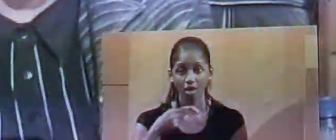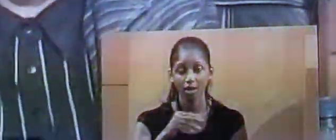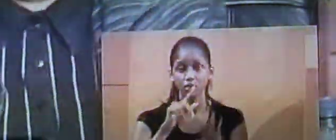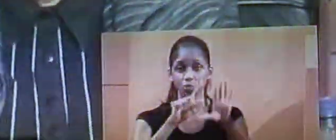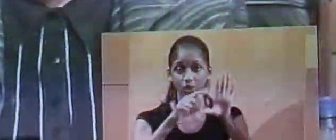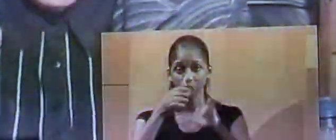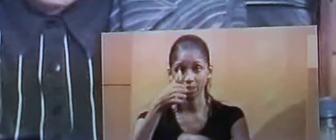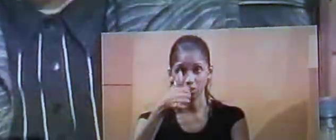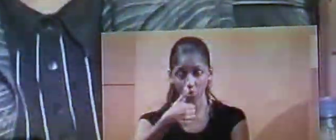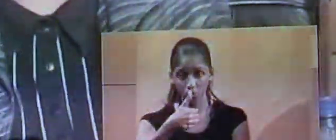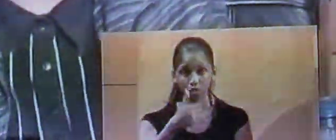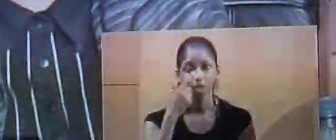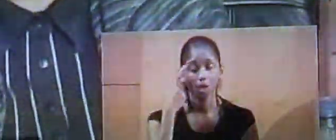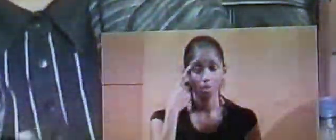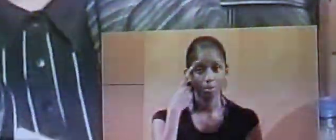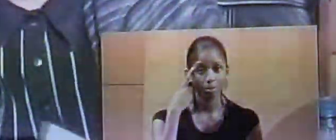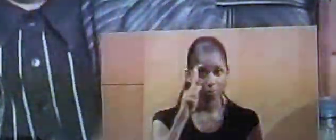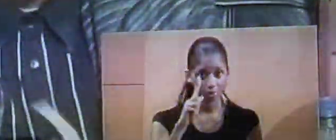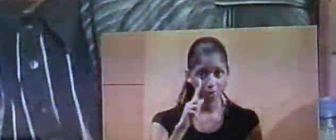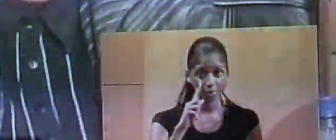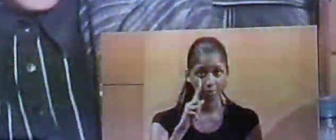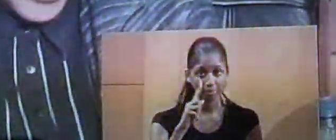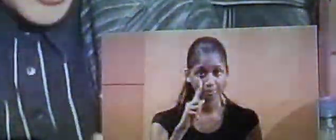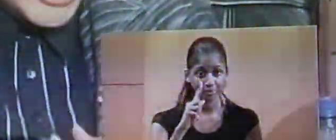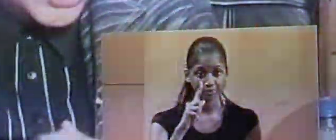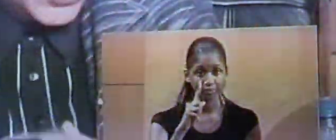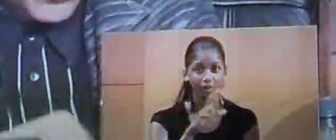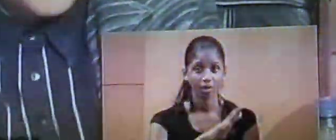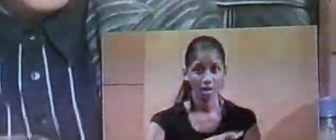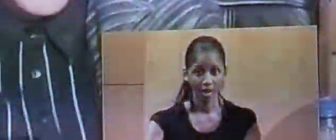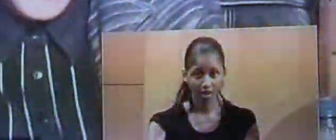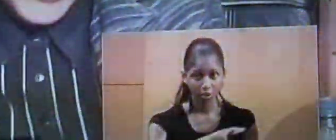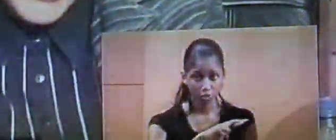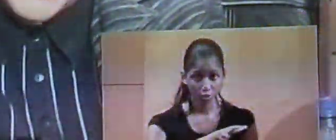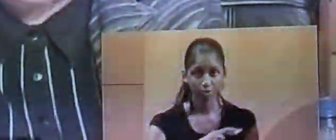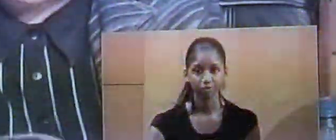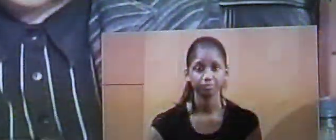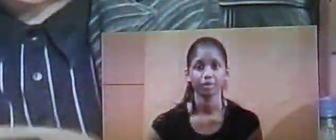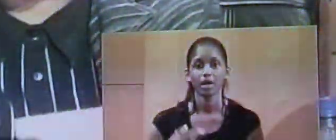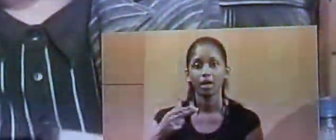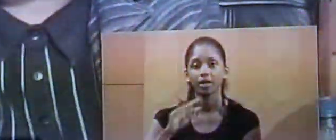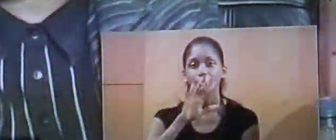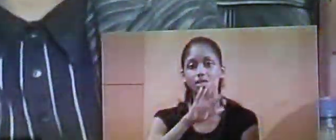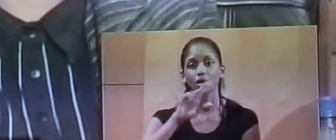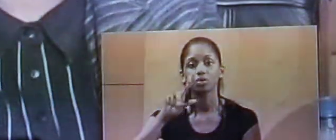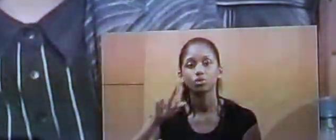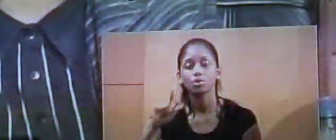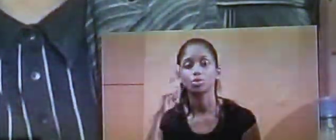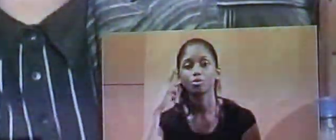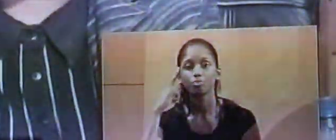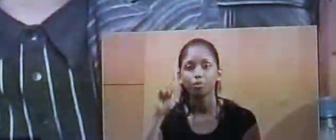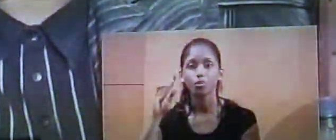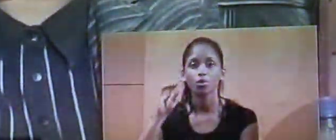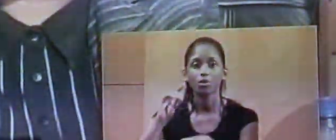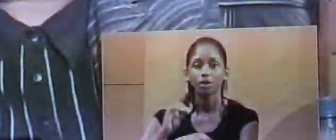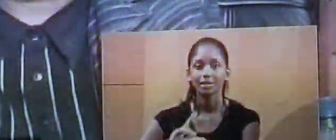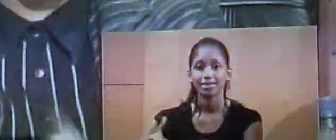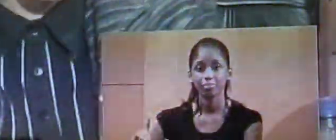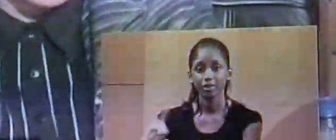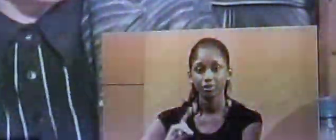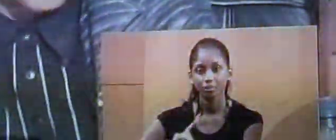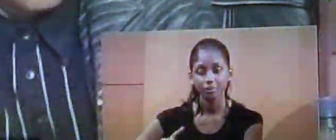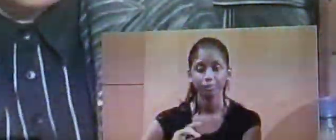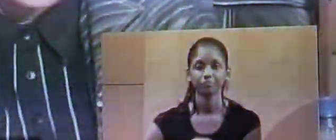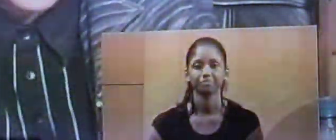pour la région et la M52 pour les départements.